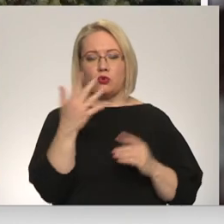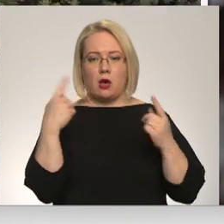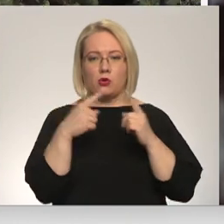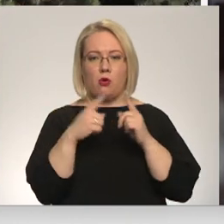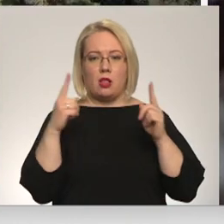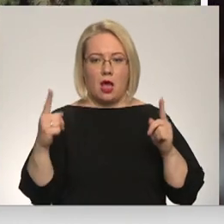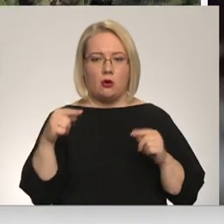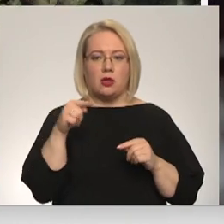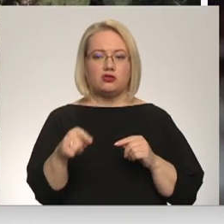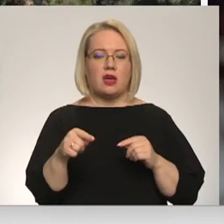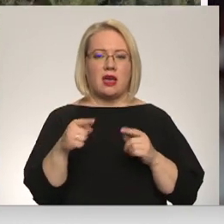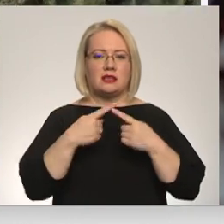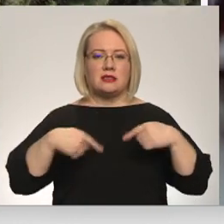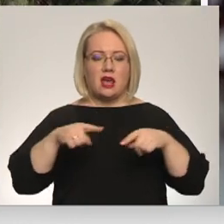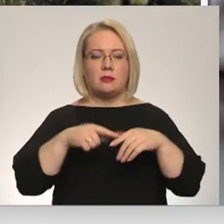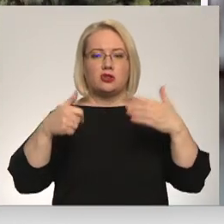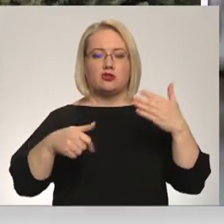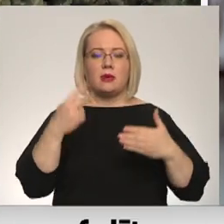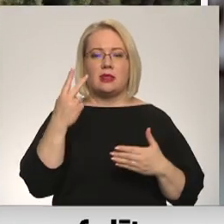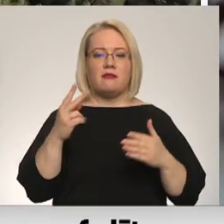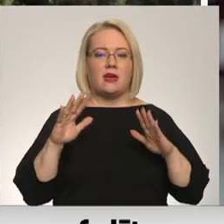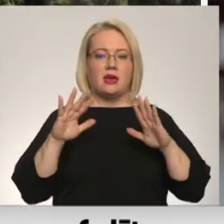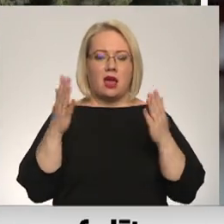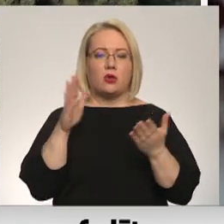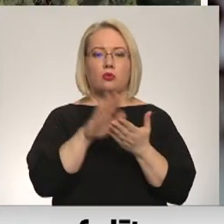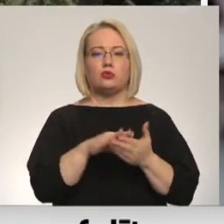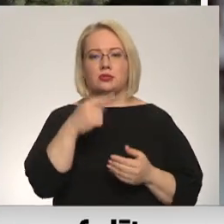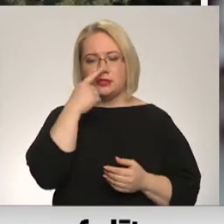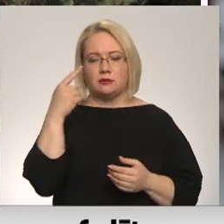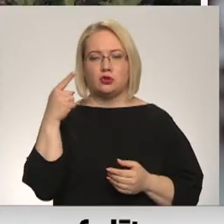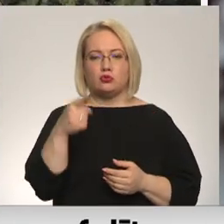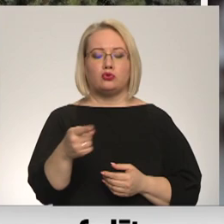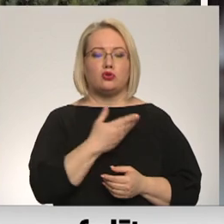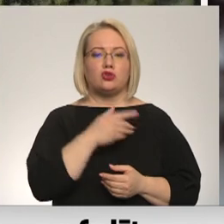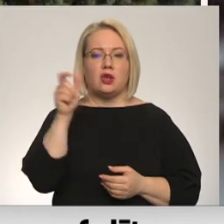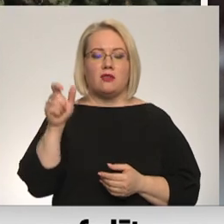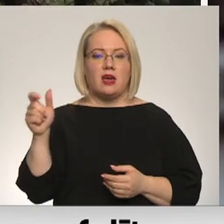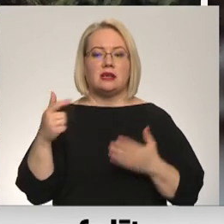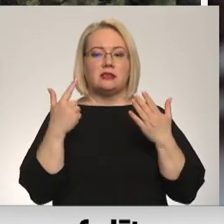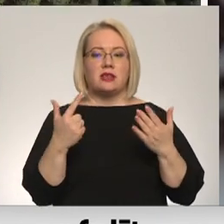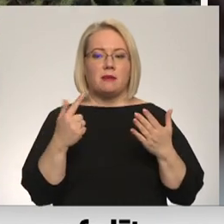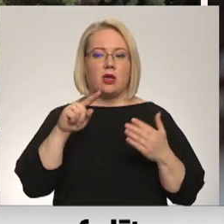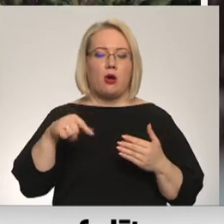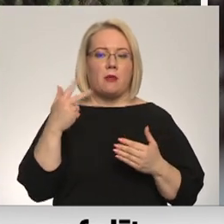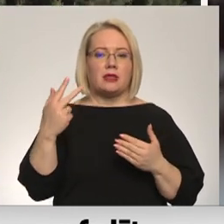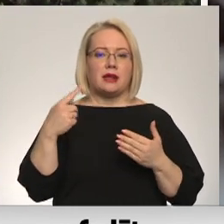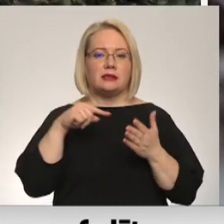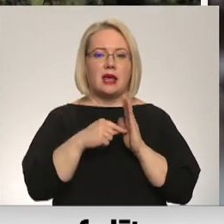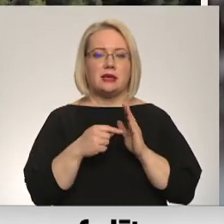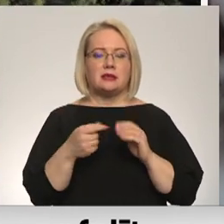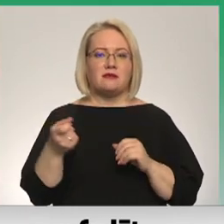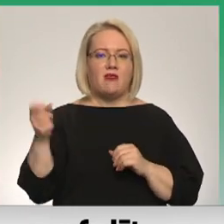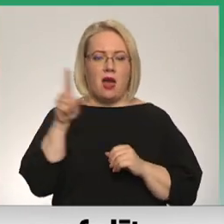62 gadījumi uz 100 tūkstoši iedzīvotājiem, kas ir 70,3 reizes lielāks nekā visā Latvijas